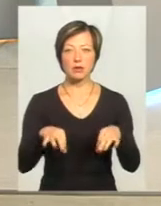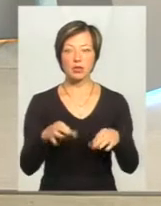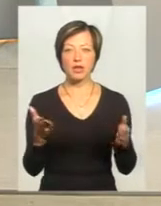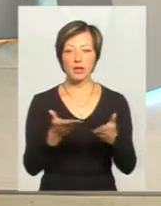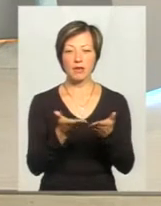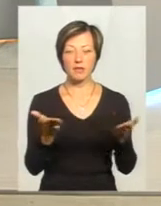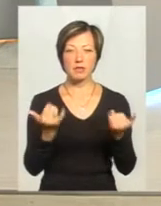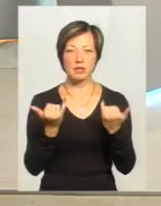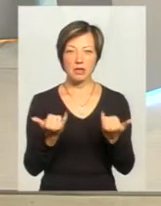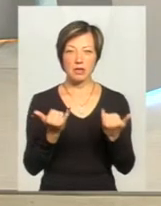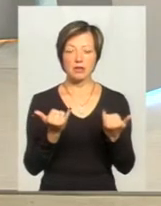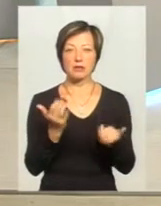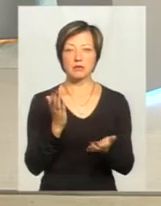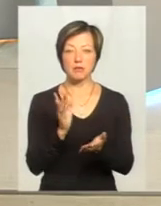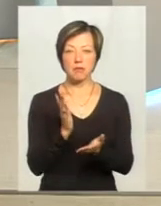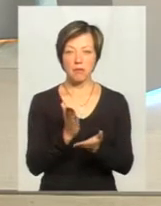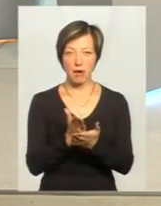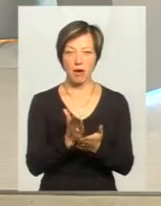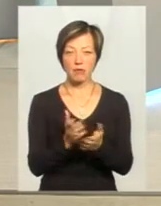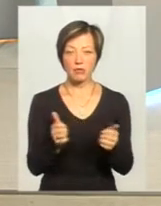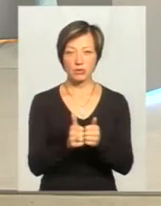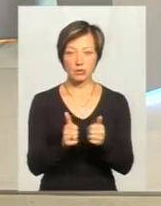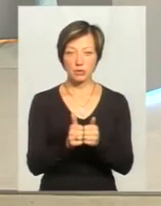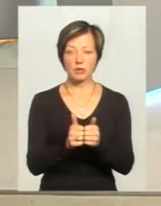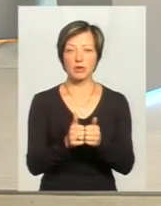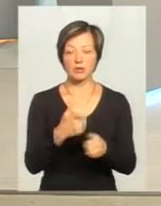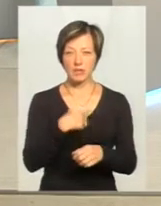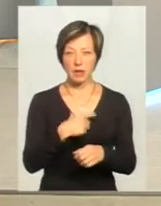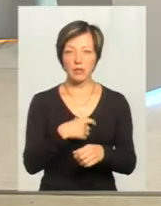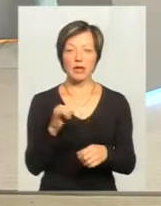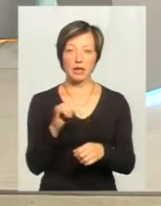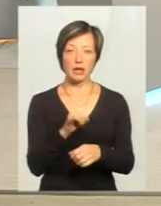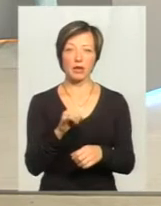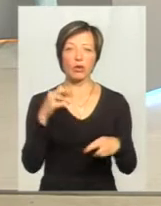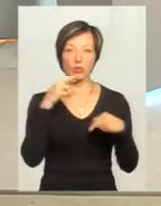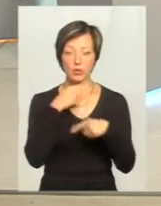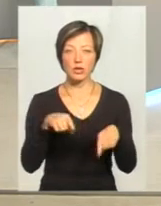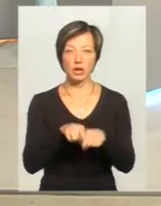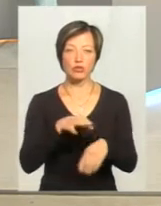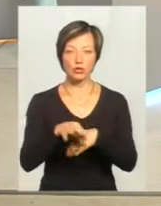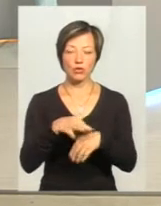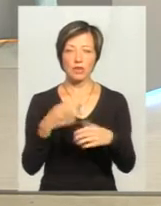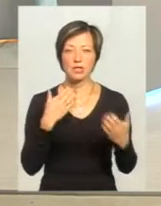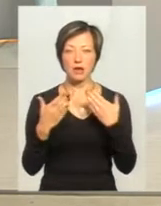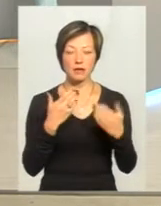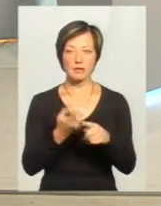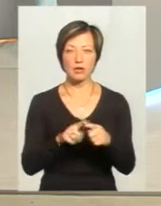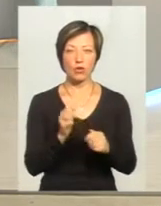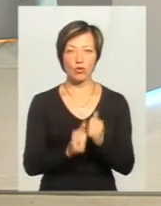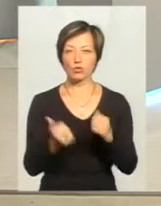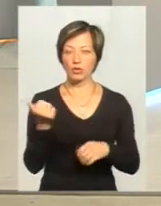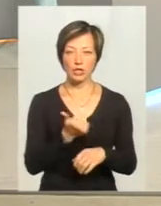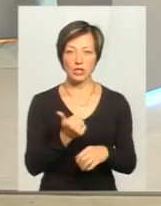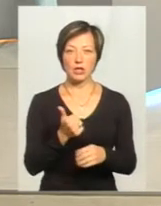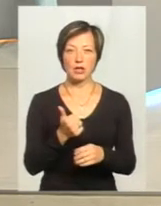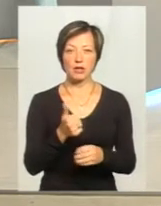який зараз маємо під рукою. І, таким чином, отруєння – це також є жорстоке ставлення. Це майже кожного тижня